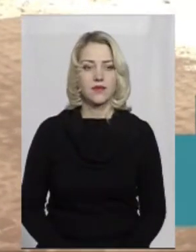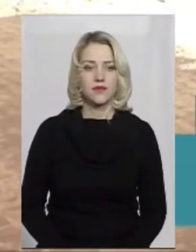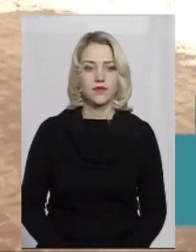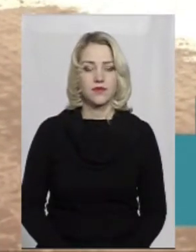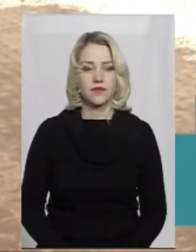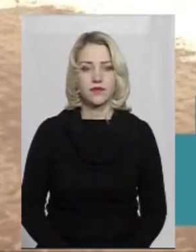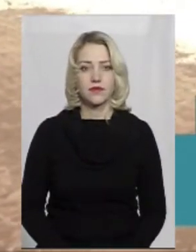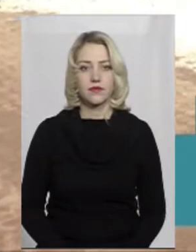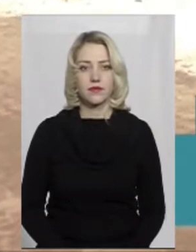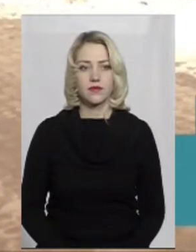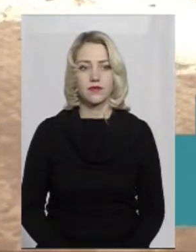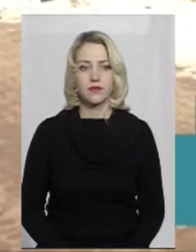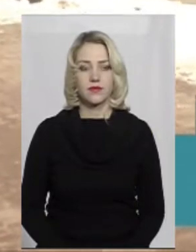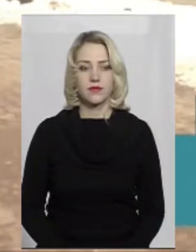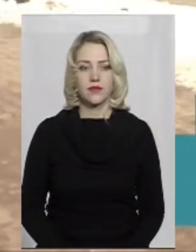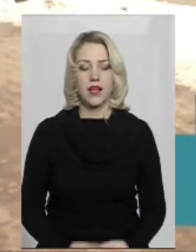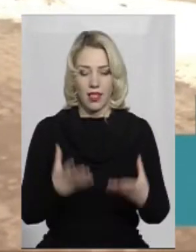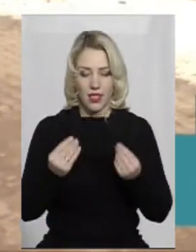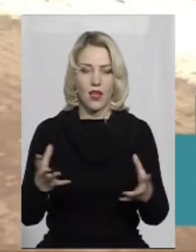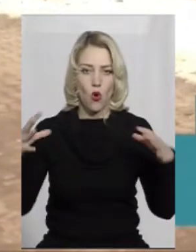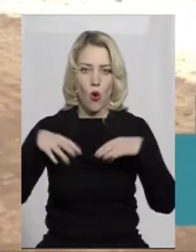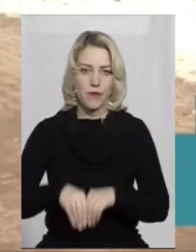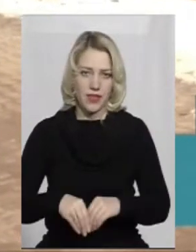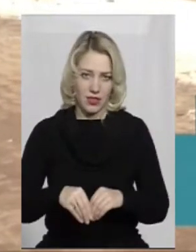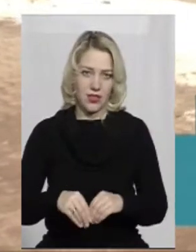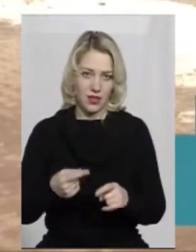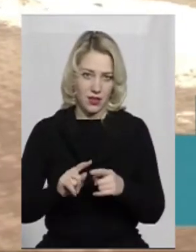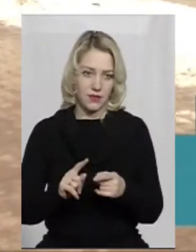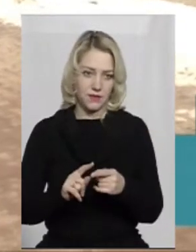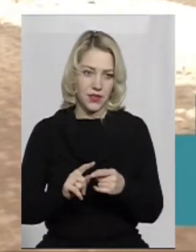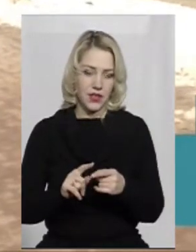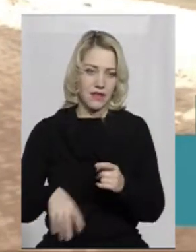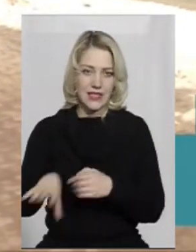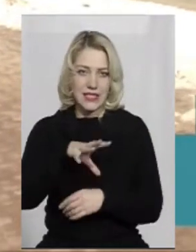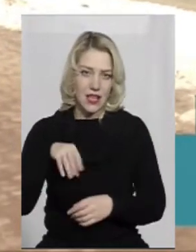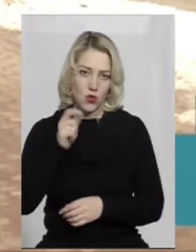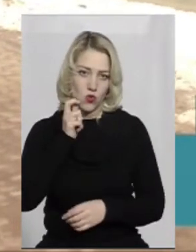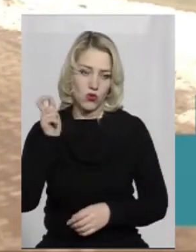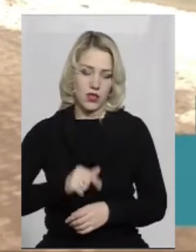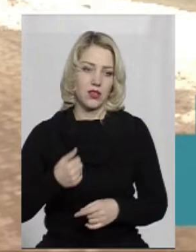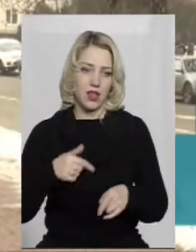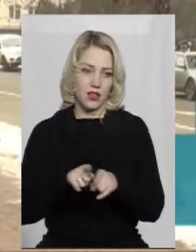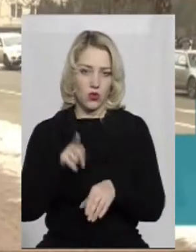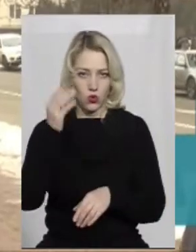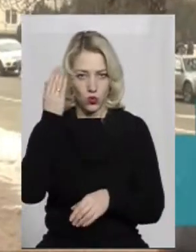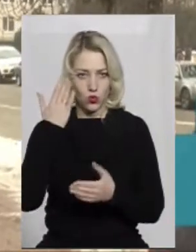День Соборності – це День об'єднання всієї України. Я так думаю.